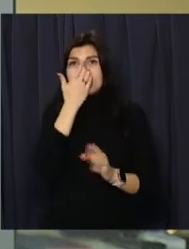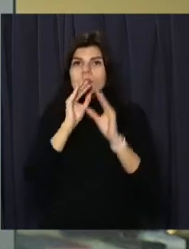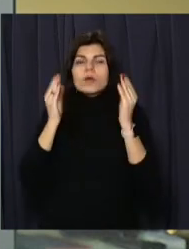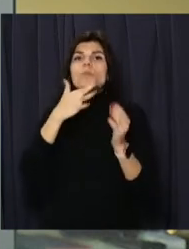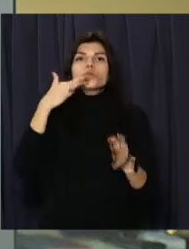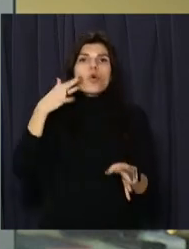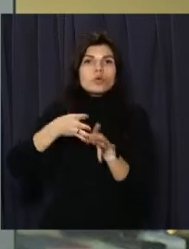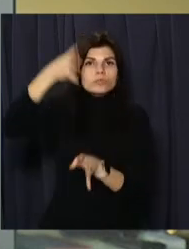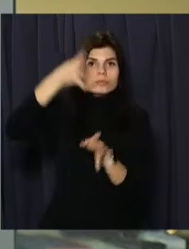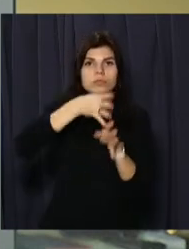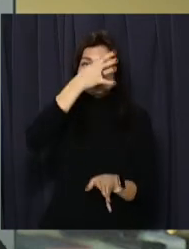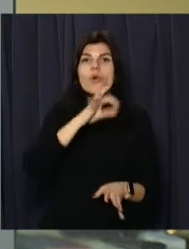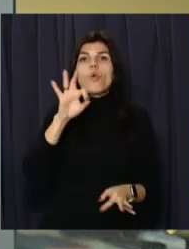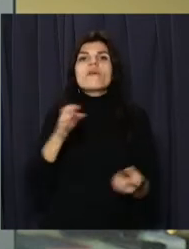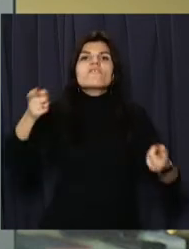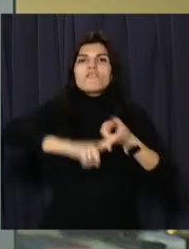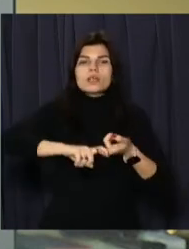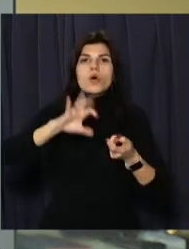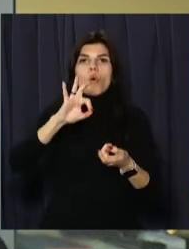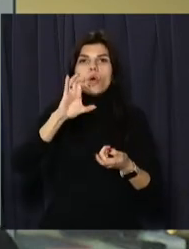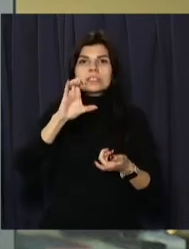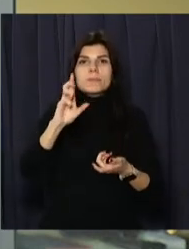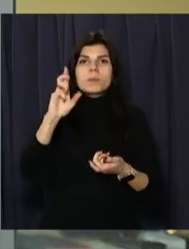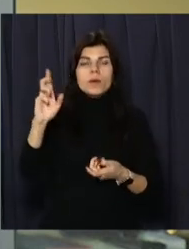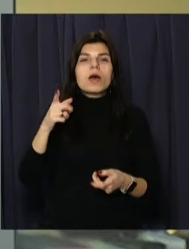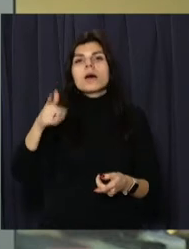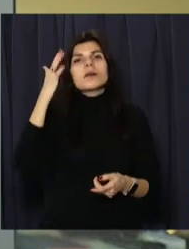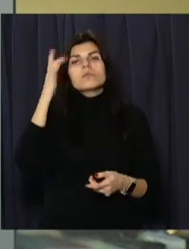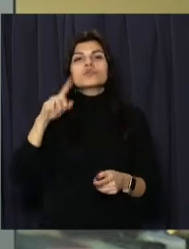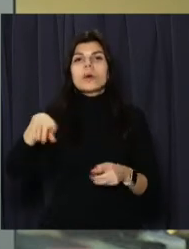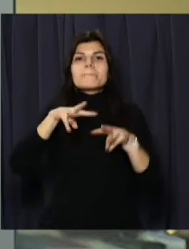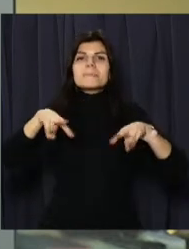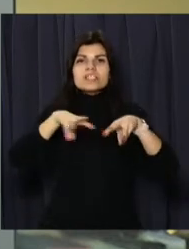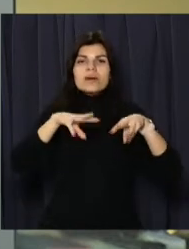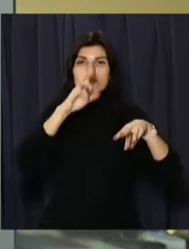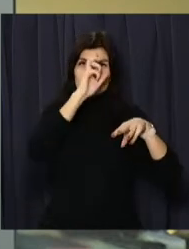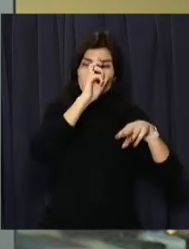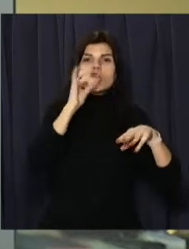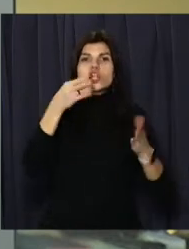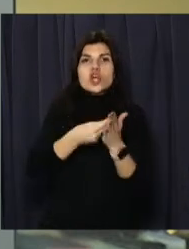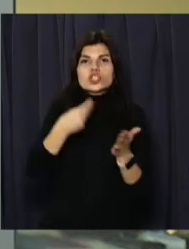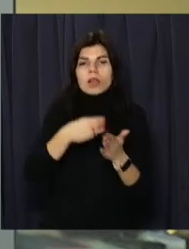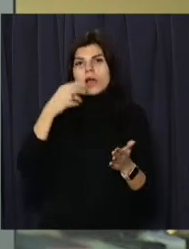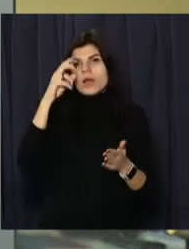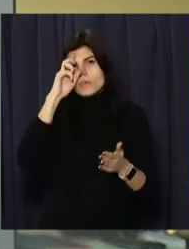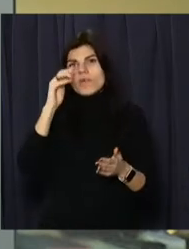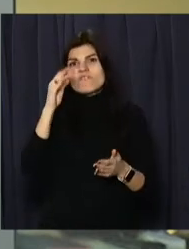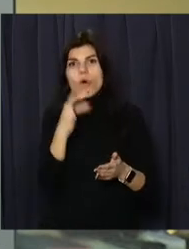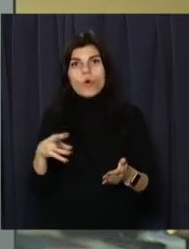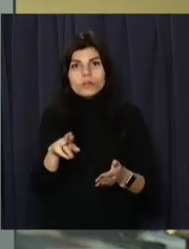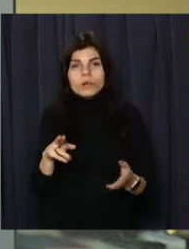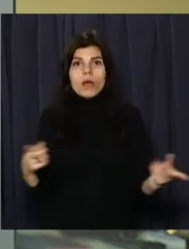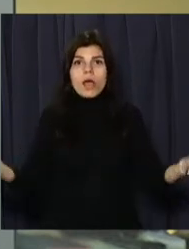багатоповерхівок, що є ОСББ. Все завдяки спільному проєкту міської влади та Державного фонду енергоефективності.